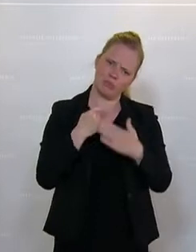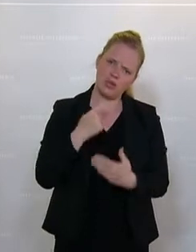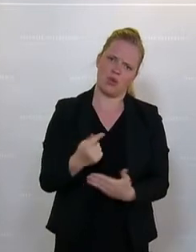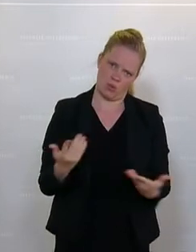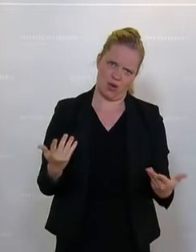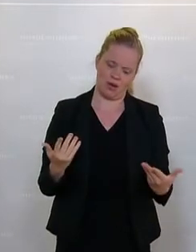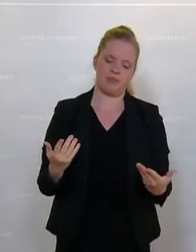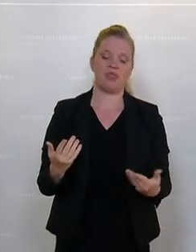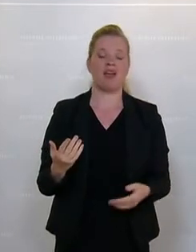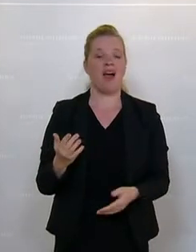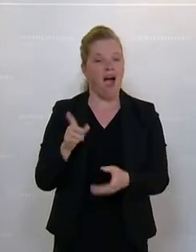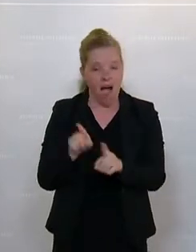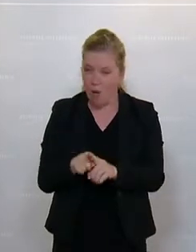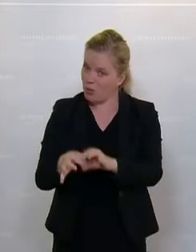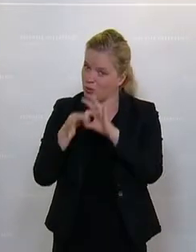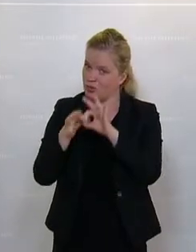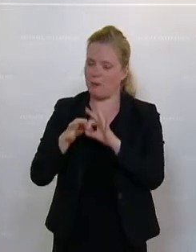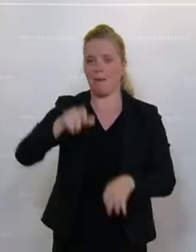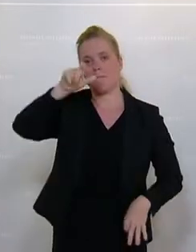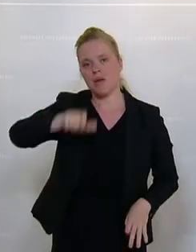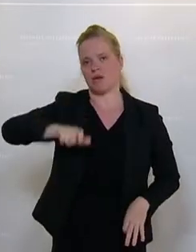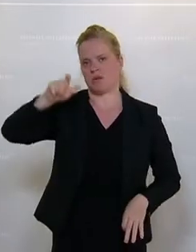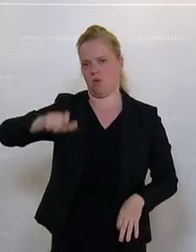es geht schon auch um Persönlichkeitsrechte.